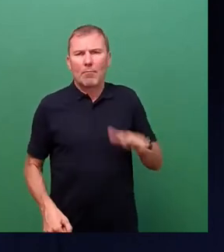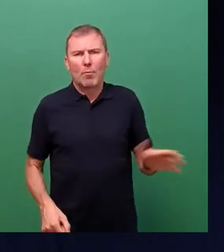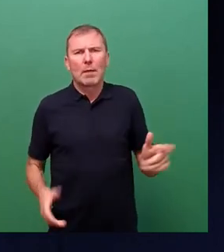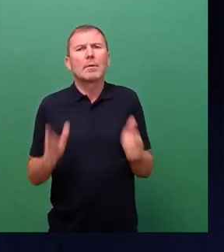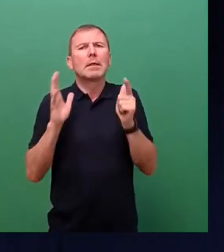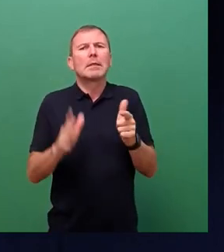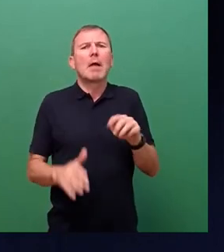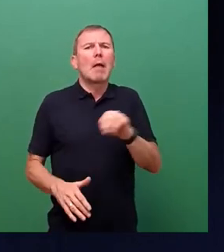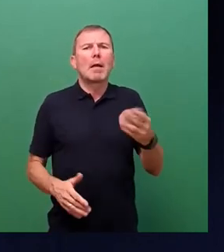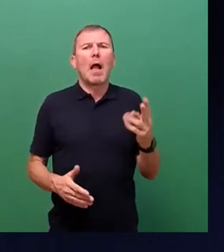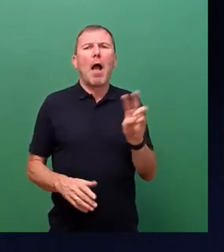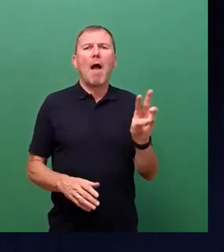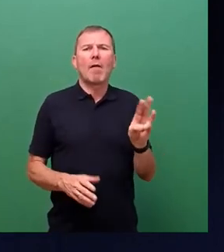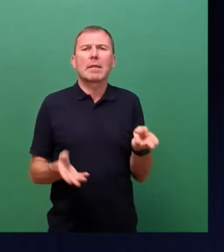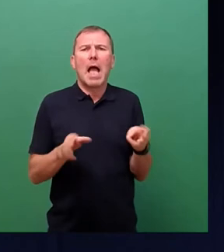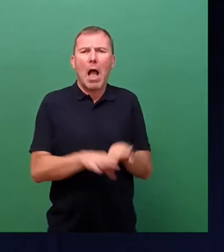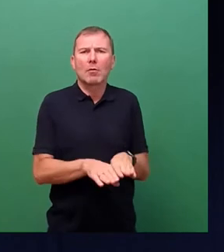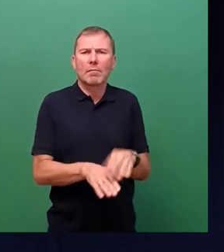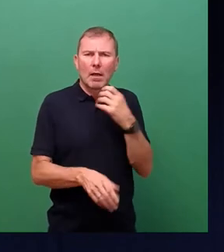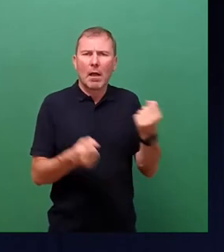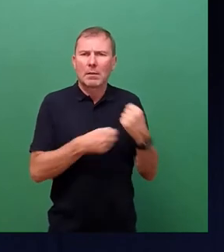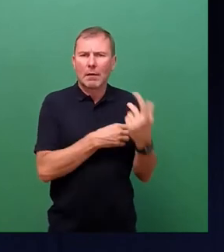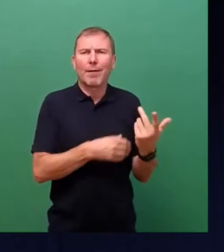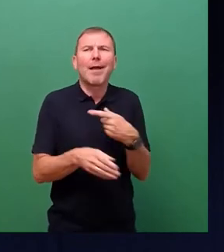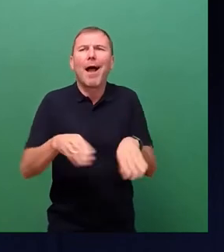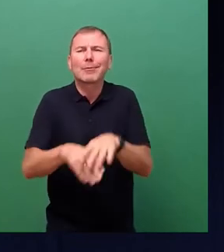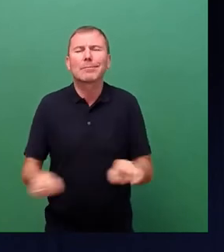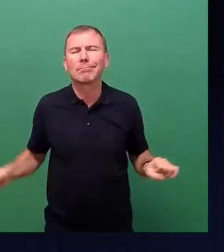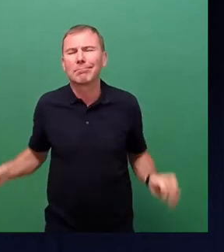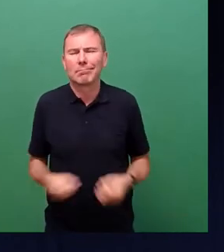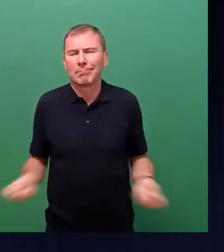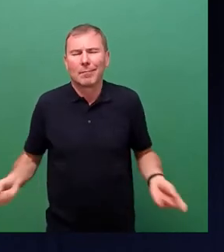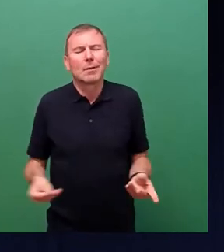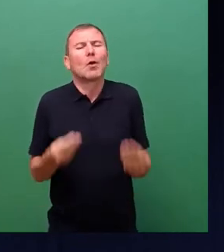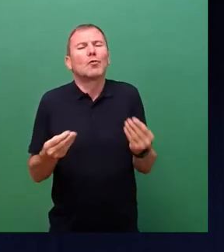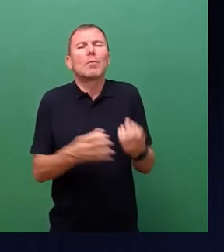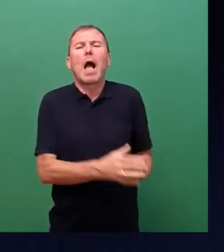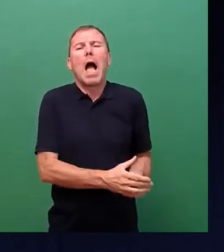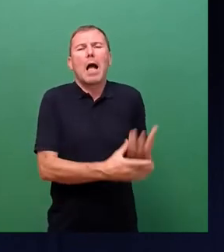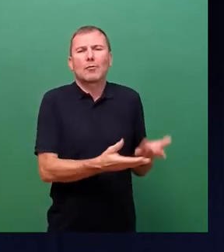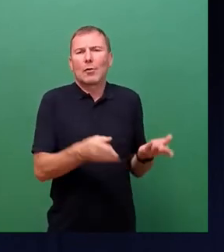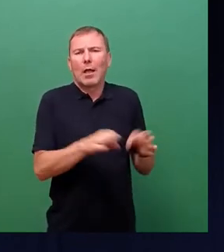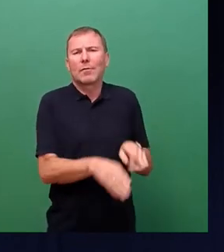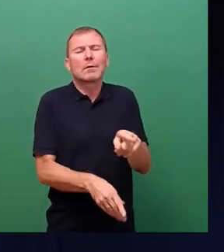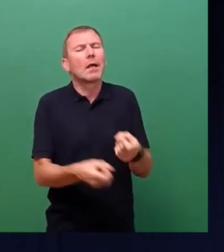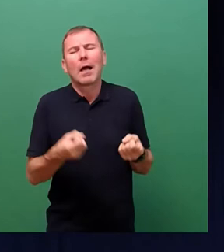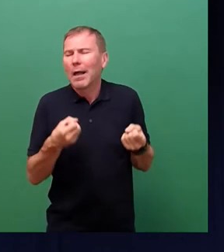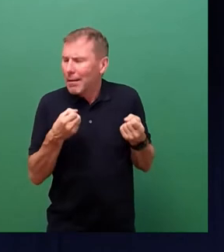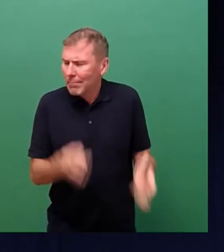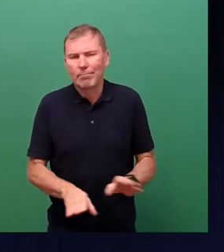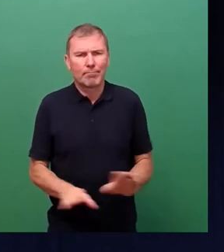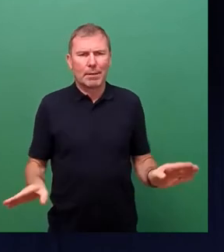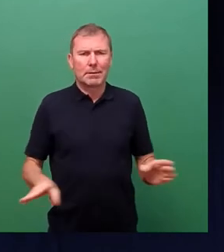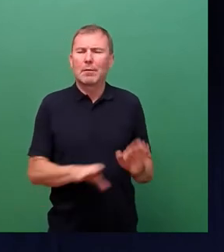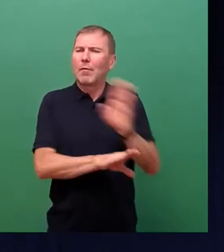Megawatz ausgefallen im Gaskraftwerk. Das sind klassische Erzeugerausfälle, die passieren. Das schließe ich mich meiner Vorrednerin